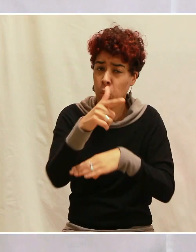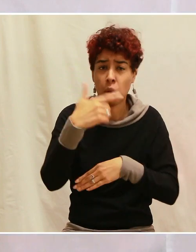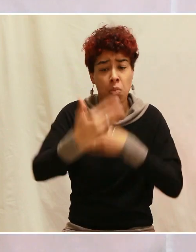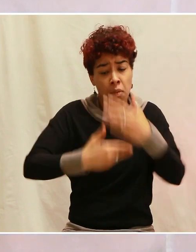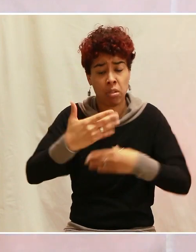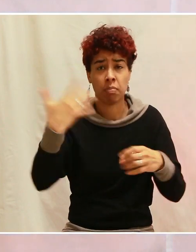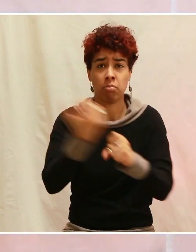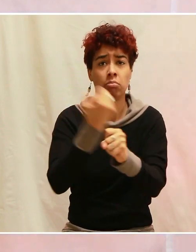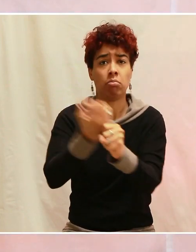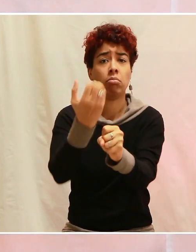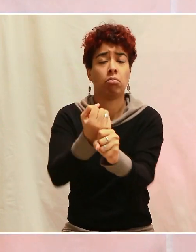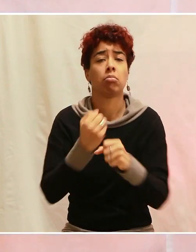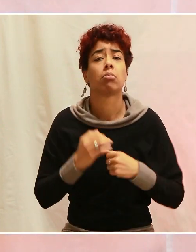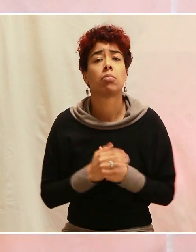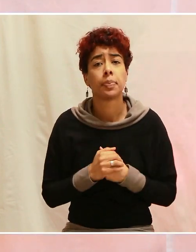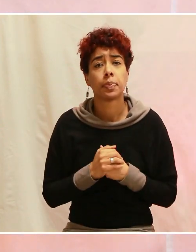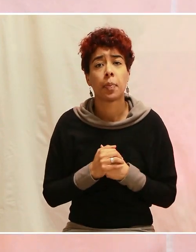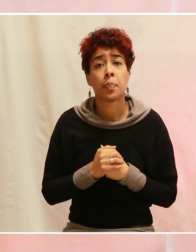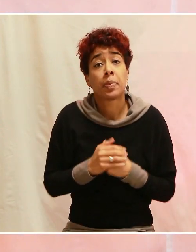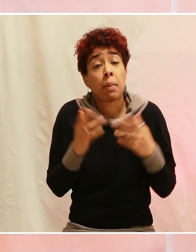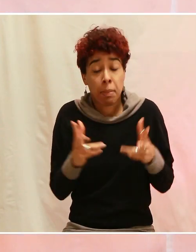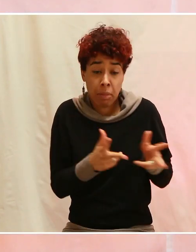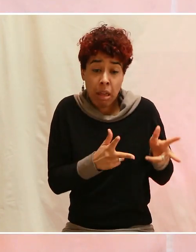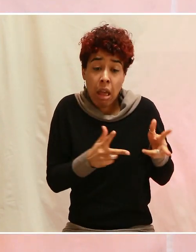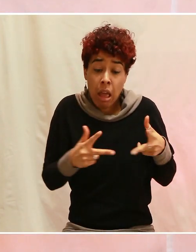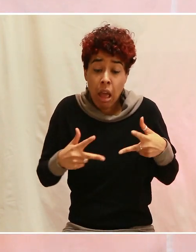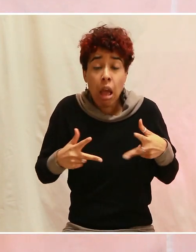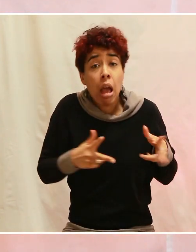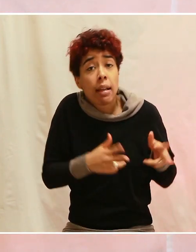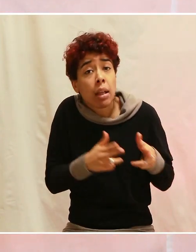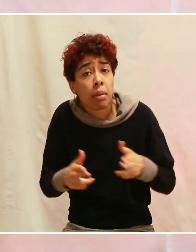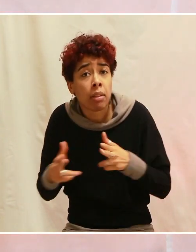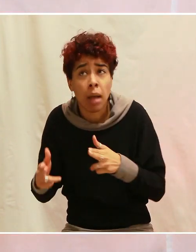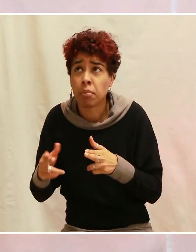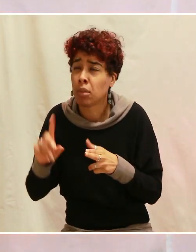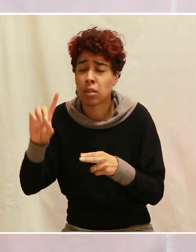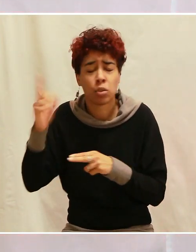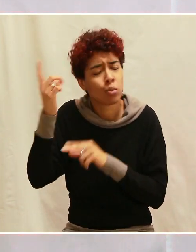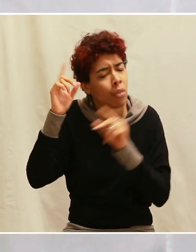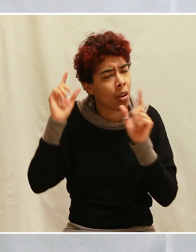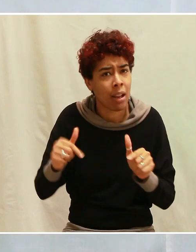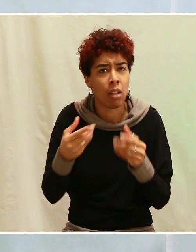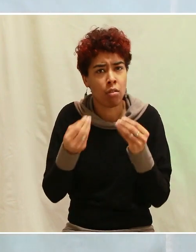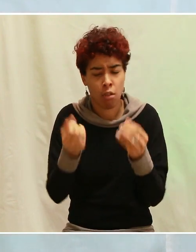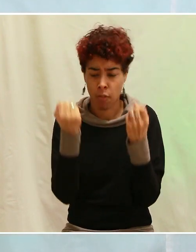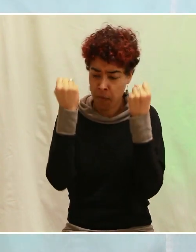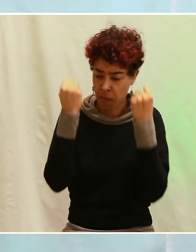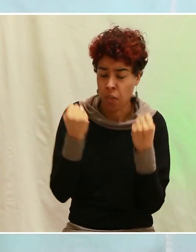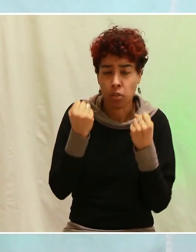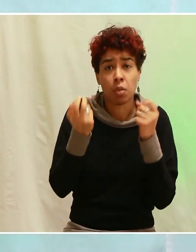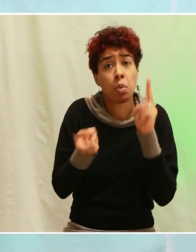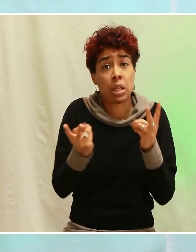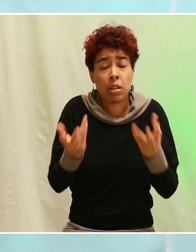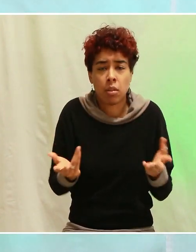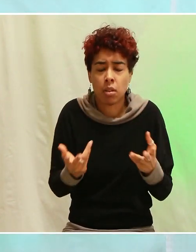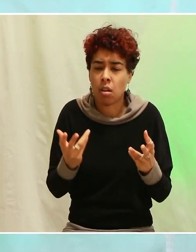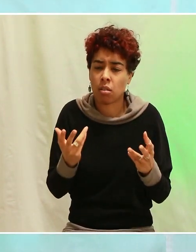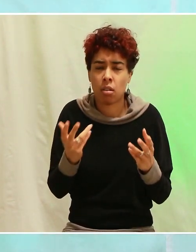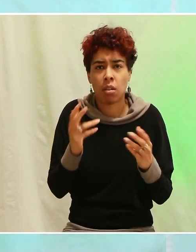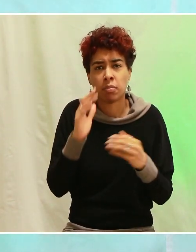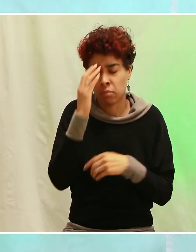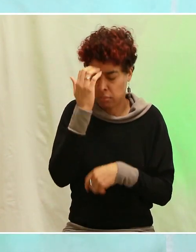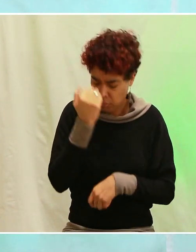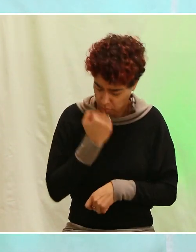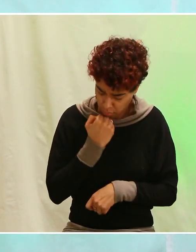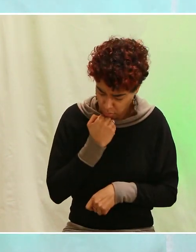en victoire. Et que quelles que soient les étapes de ta vie, le Seigneur veut te fortifier aujourd'hui pour que peut-être toi qui es abattu, tu relèves ta